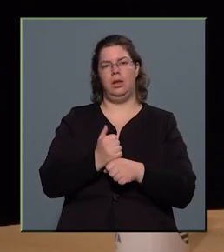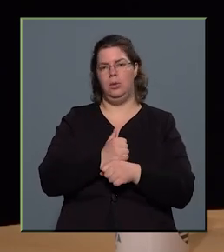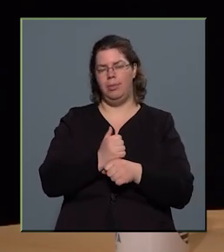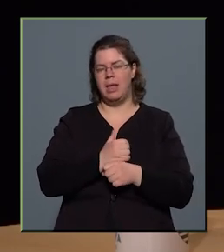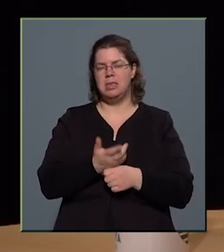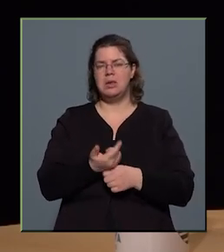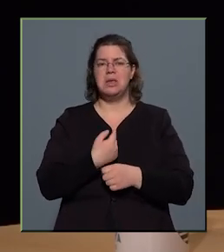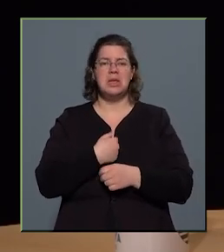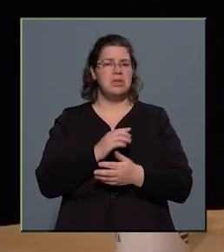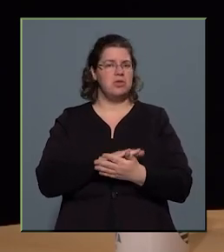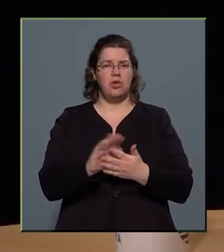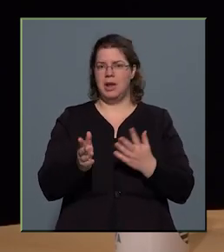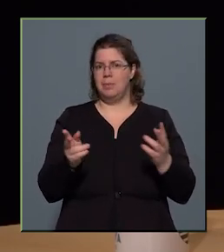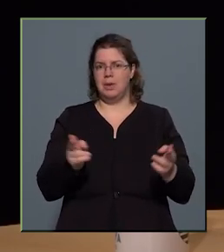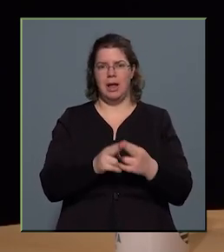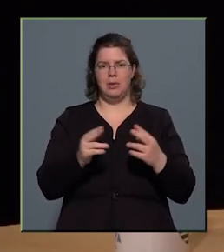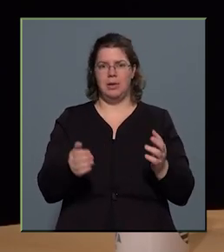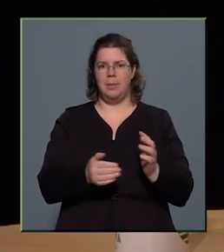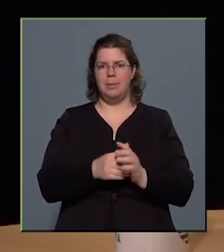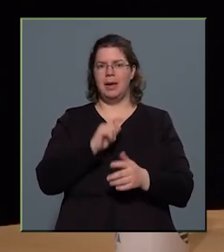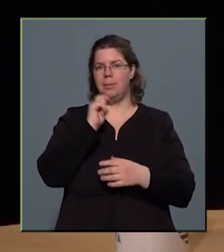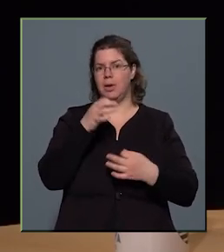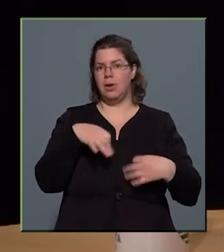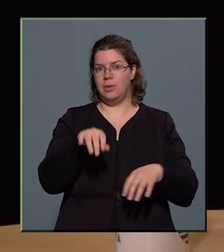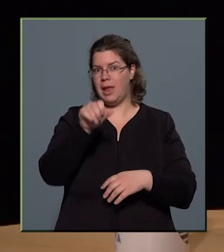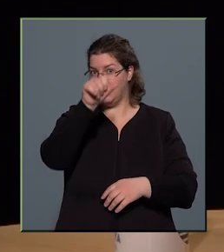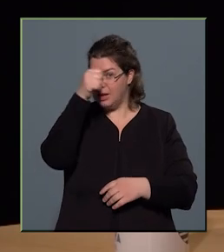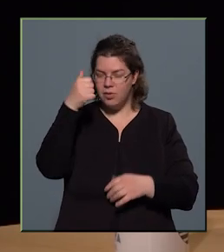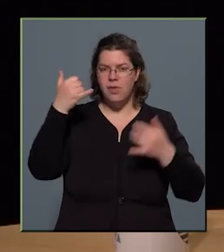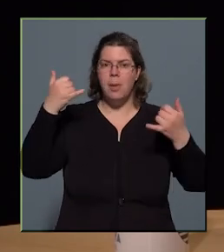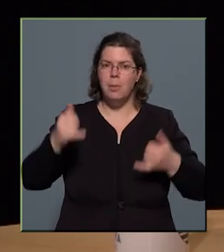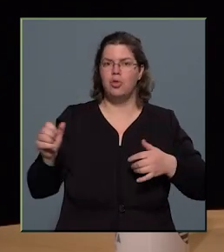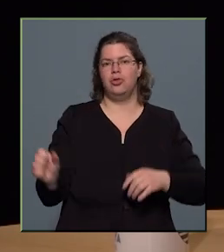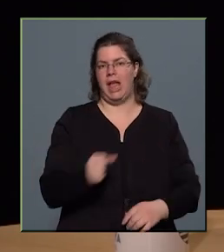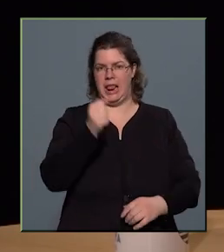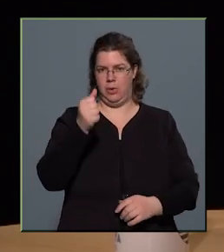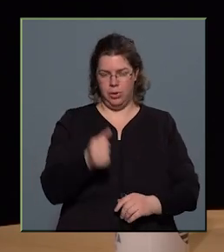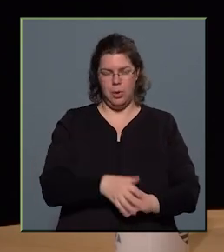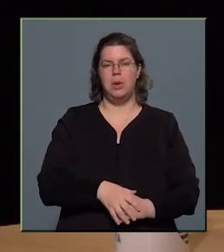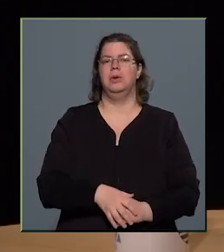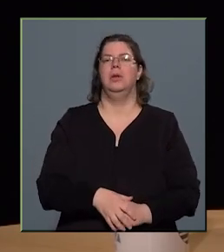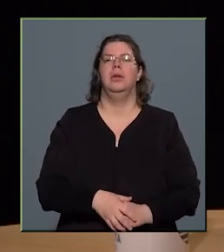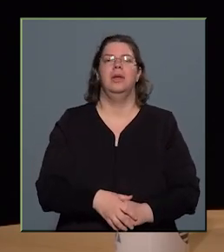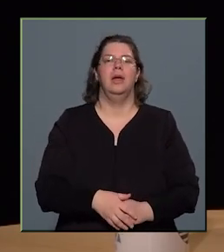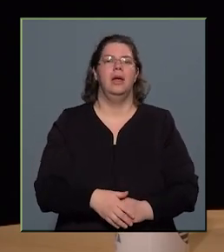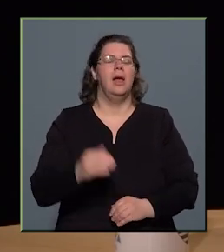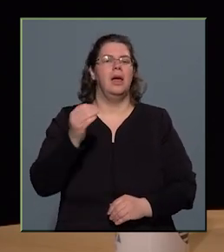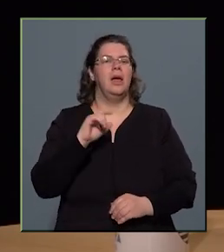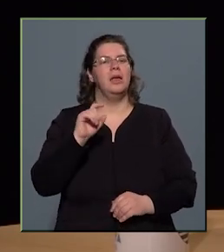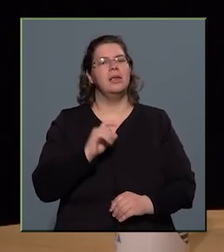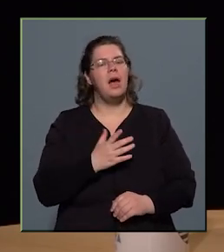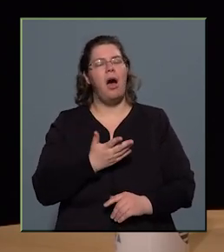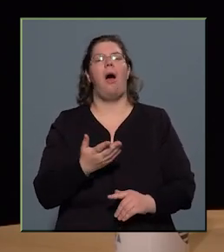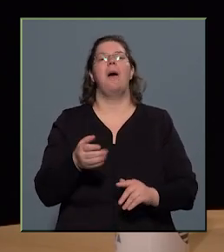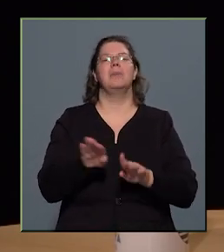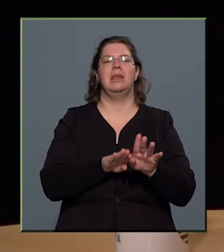soha nem találkoztam még ott Magyarország nevével. Most először az Éza miniszteri tanácsára